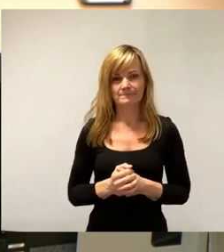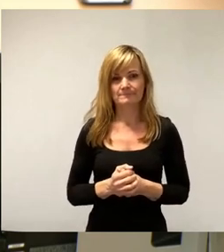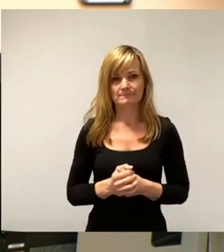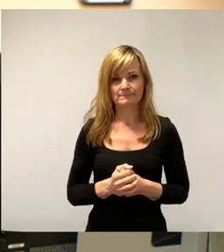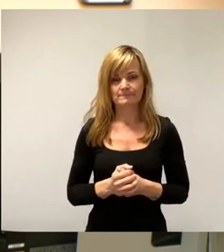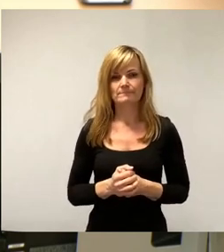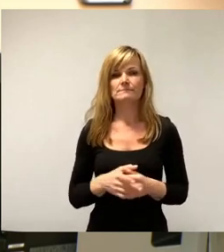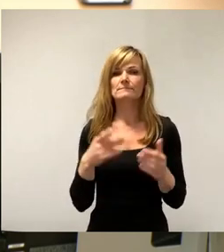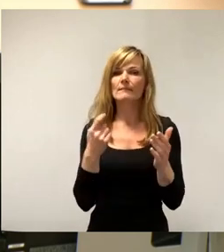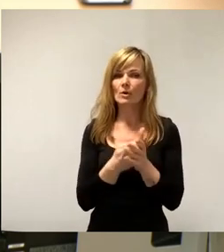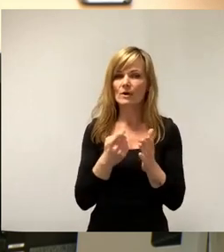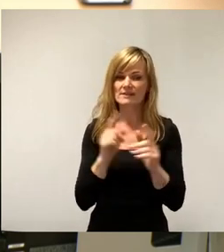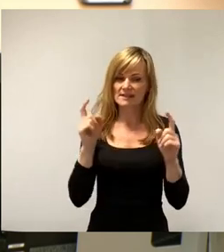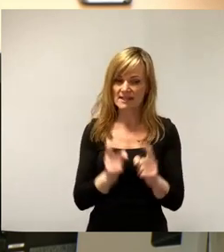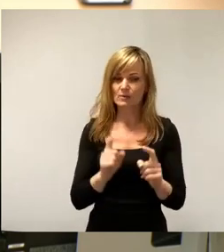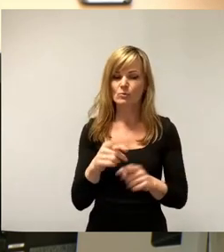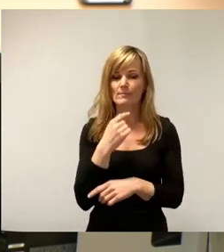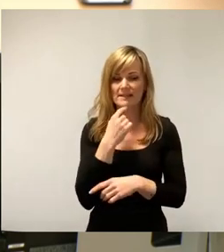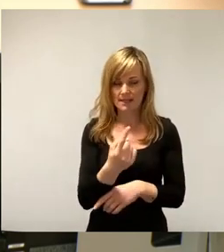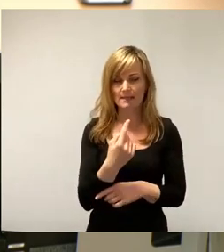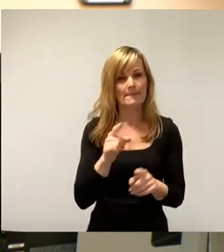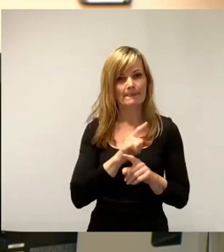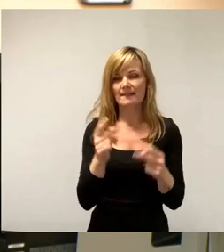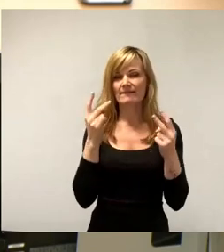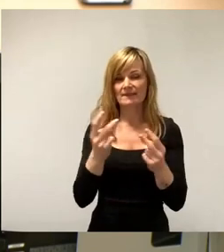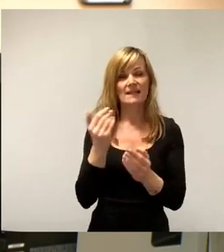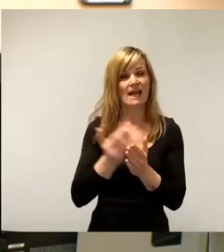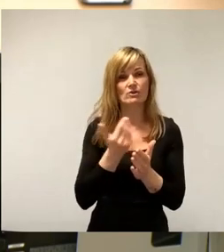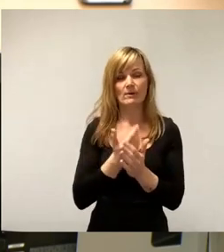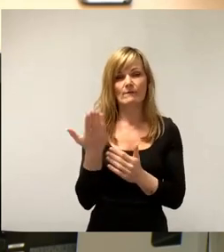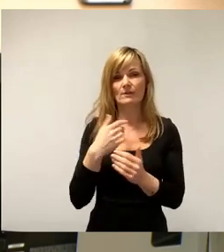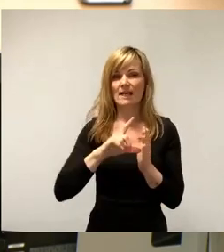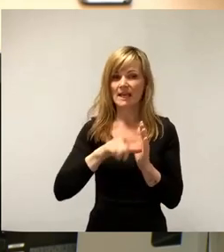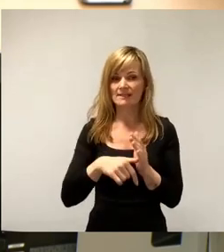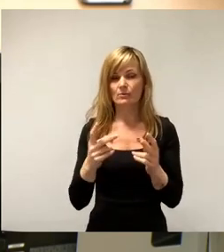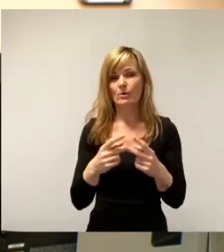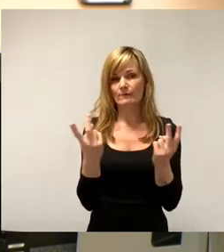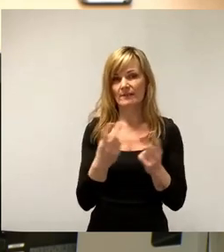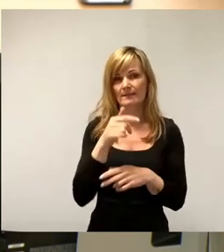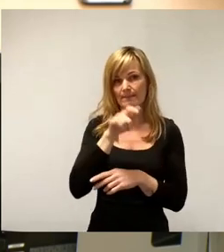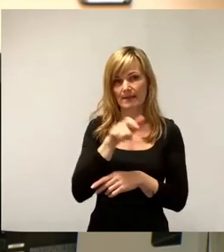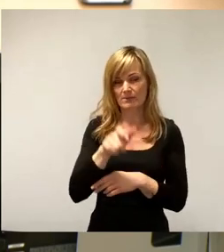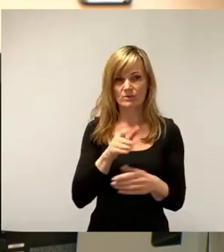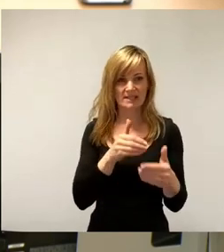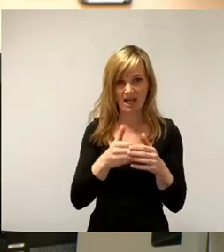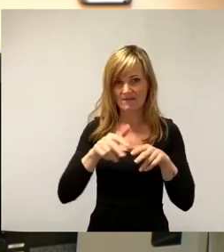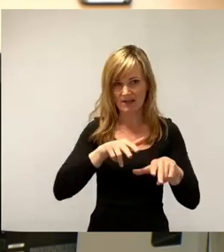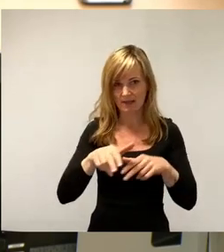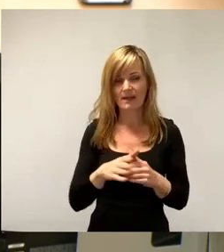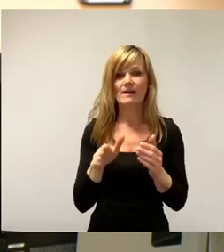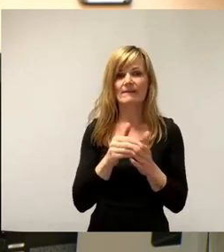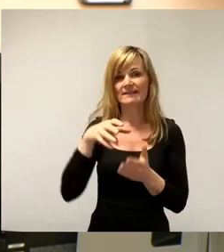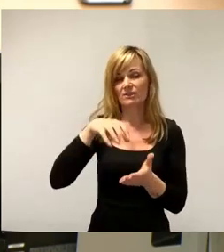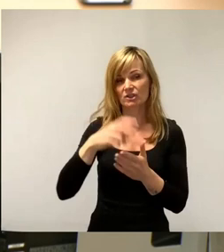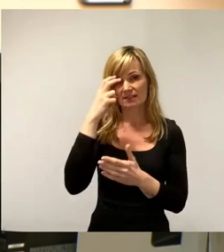Kostensenkung, hier nochmal gesagt, es geht nicht um die Einsparung von Leistungen des öffentlichen Personennahverkehrs. Weiterhin gibt der Stadtrat hier sein Okay für